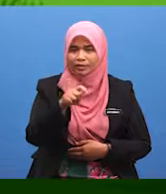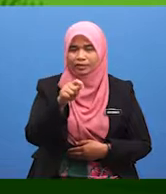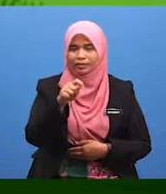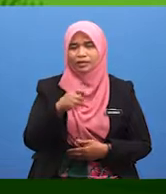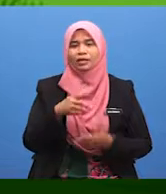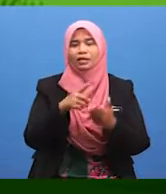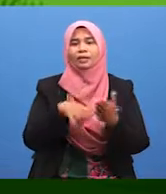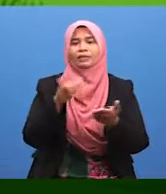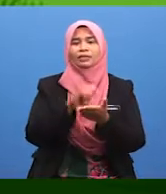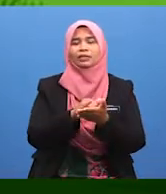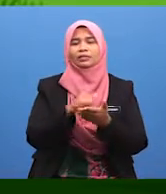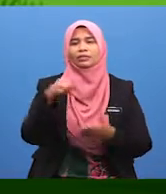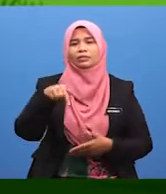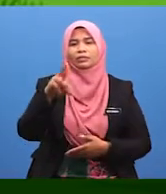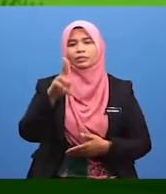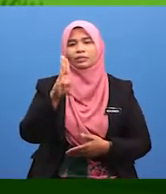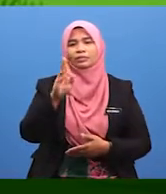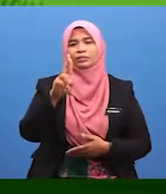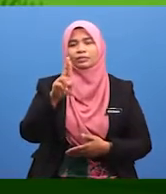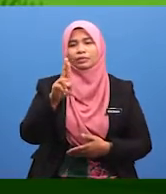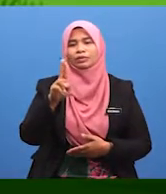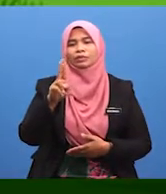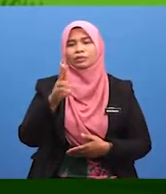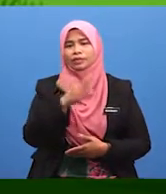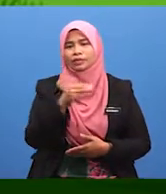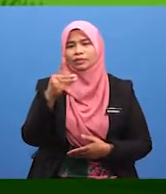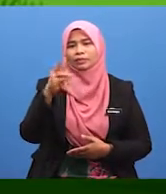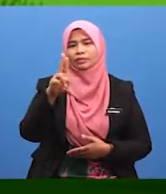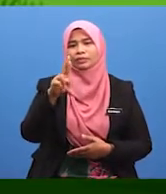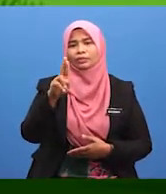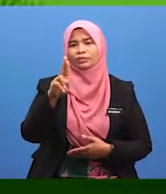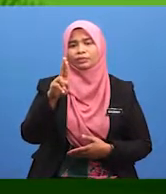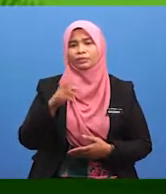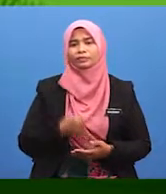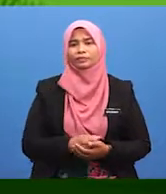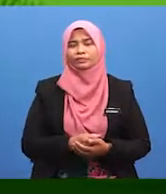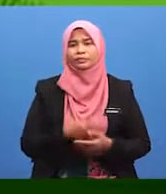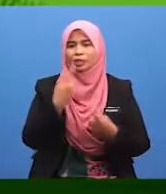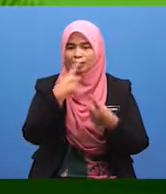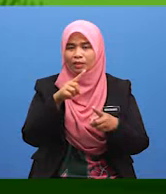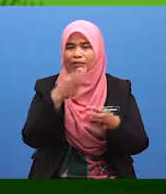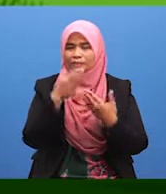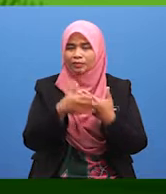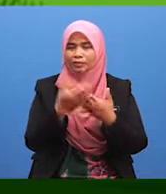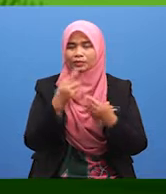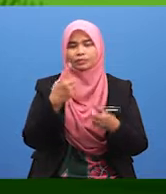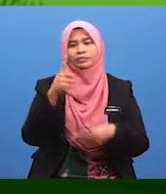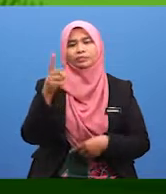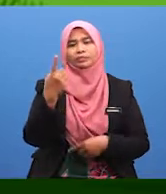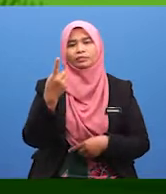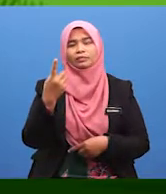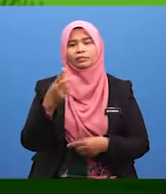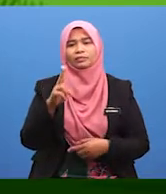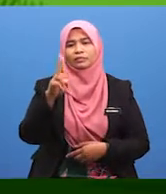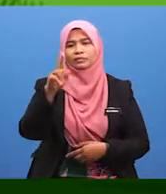bertanya-tanya apa itu kubul? Apa itu pula dubur? Jawapannya mudah saja.